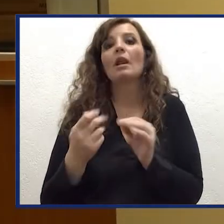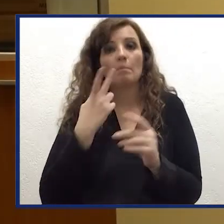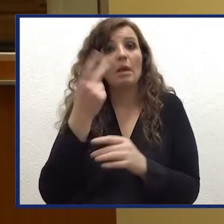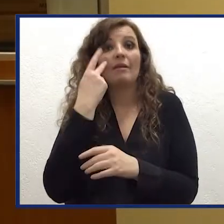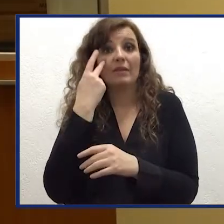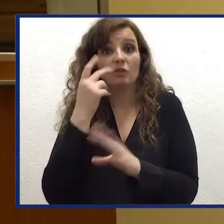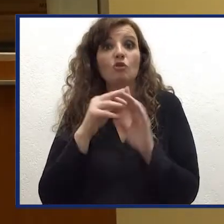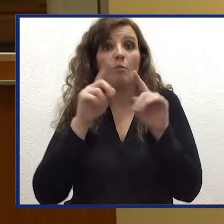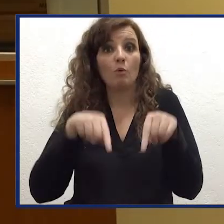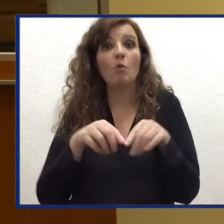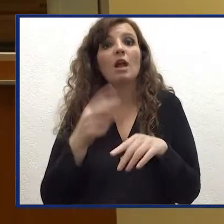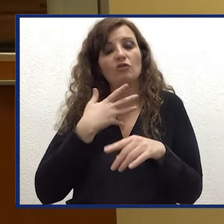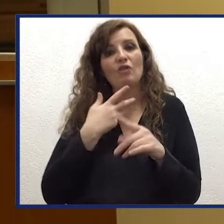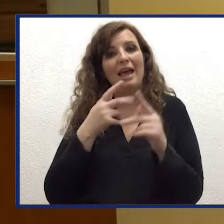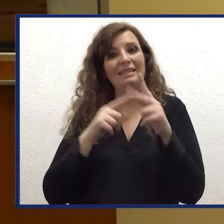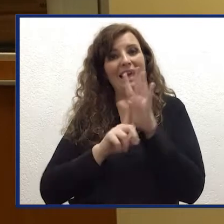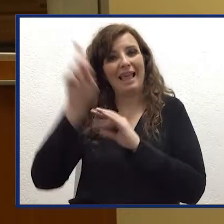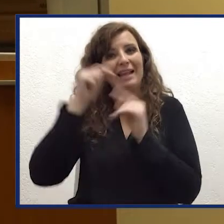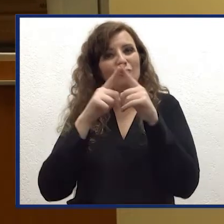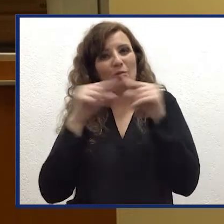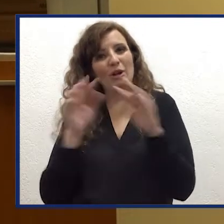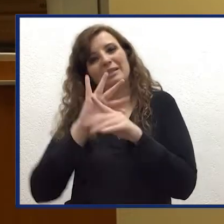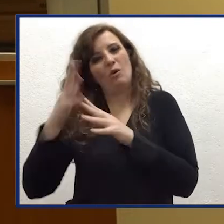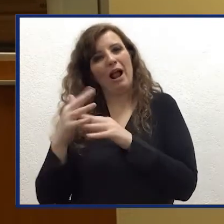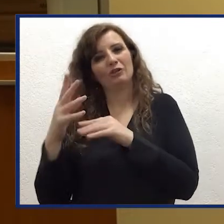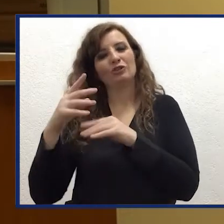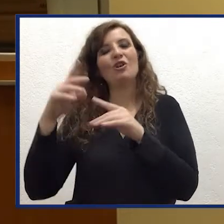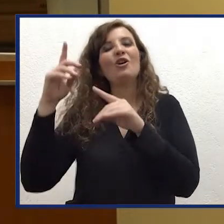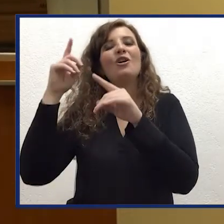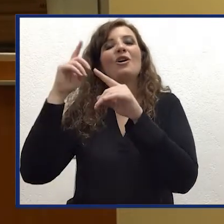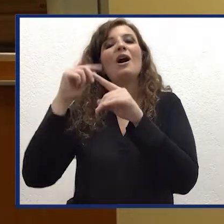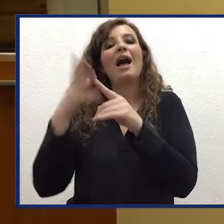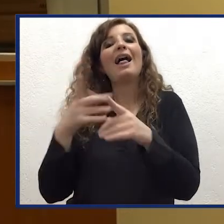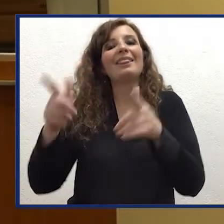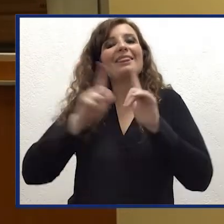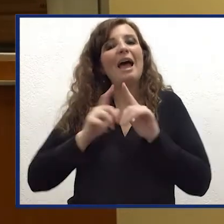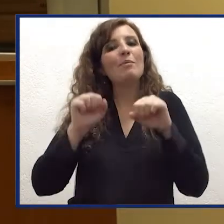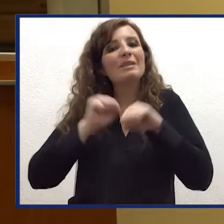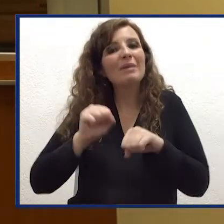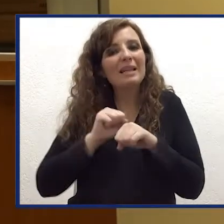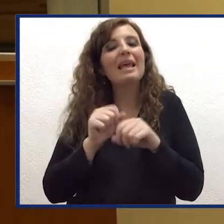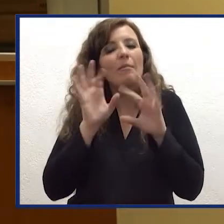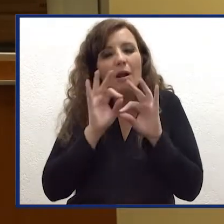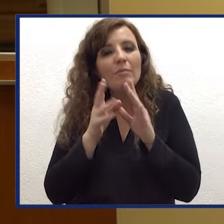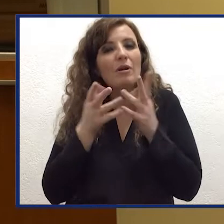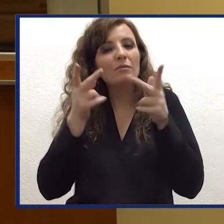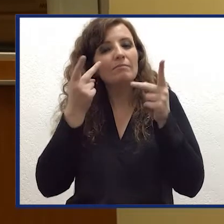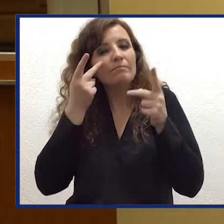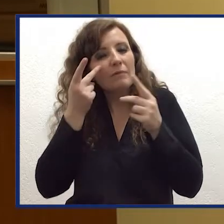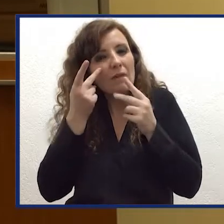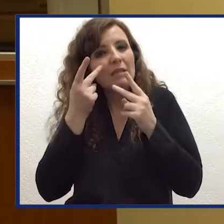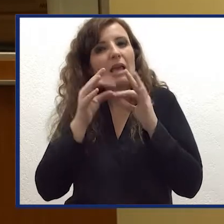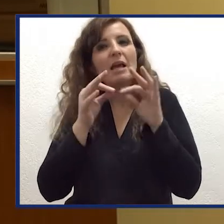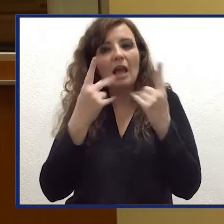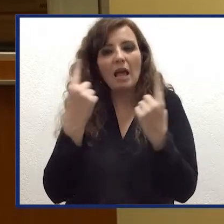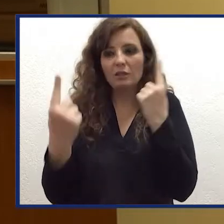abbiamo visto come i nuovi satellitari geostazionali giapponesi MWARI-8 consentono ancora meglio